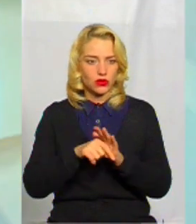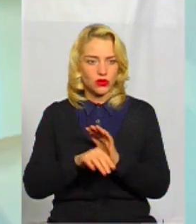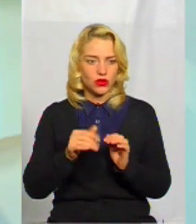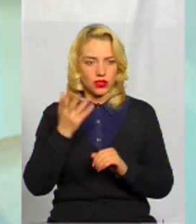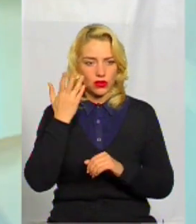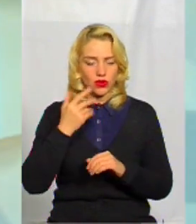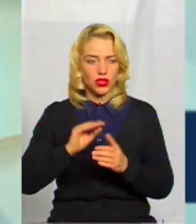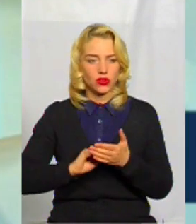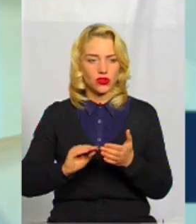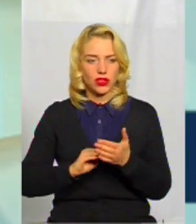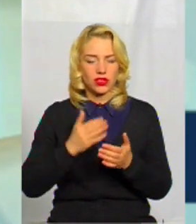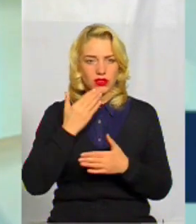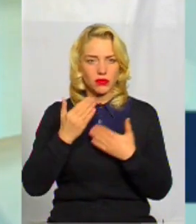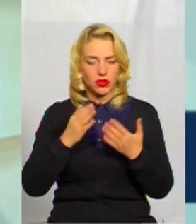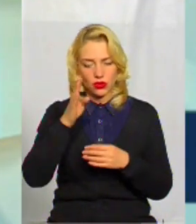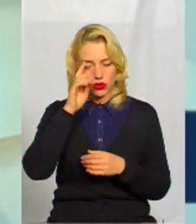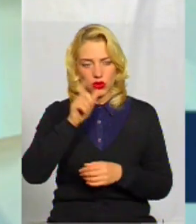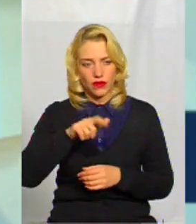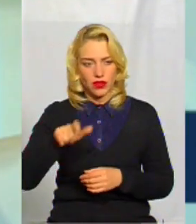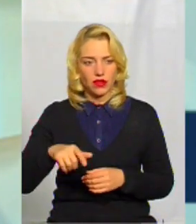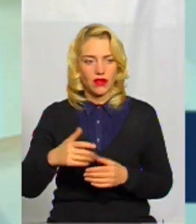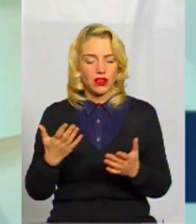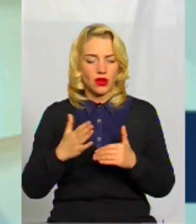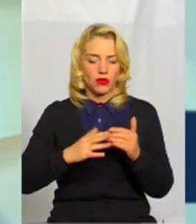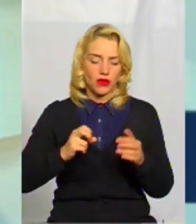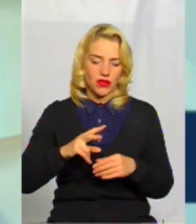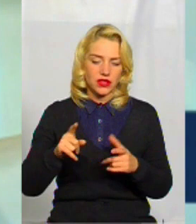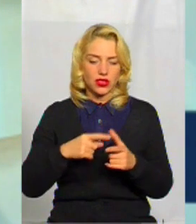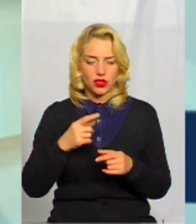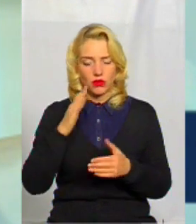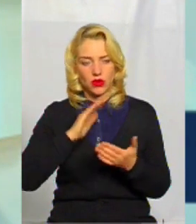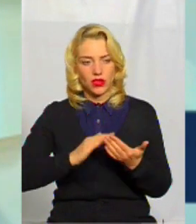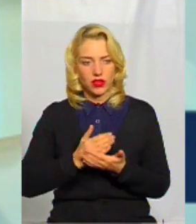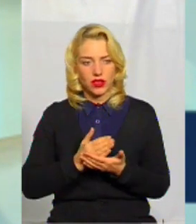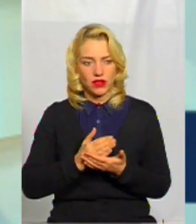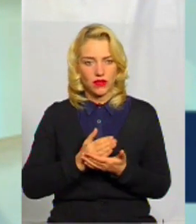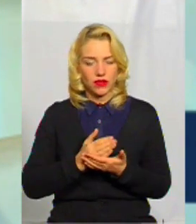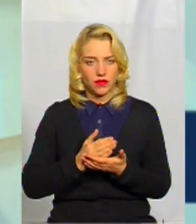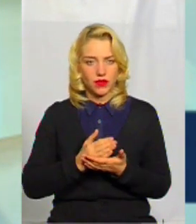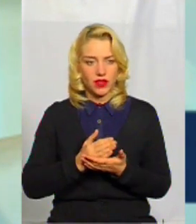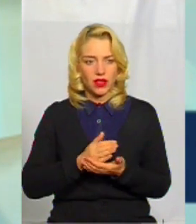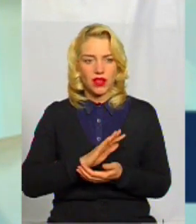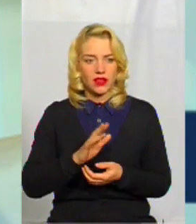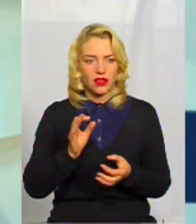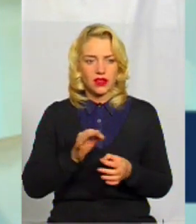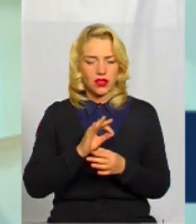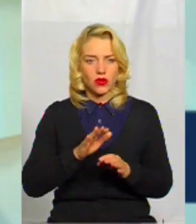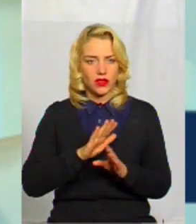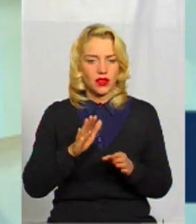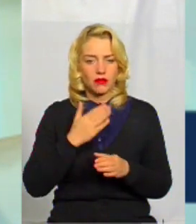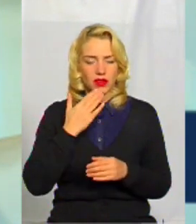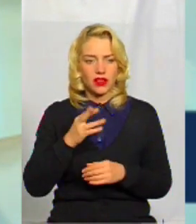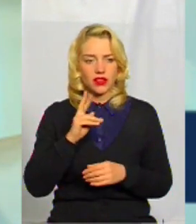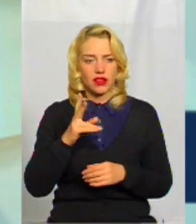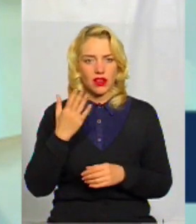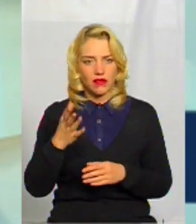наприклад, коли журналісти запитують чоловіків певних професій чи політиків. Вони ще ніколи не питають, я принаймні не чула,